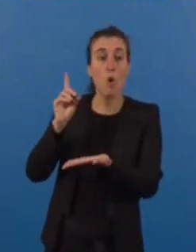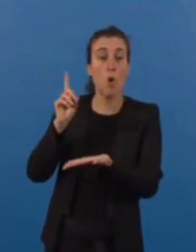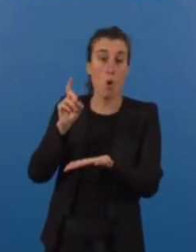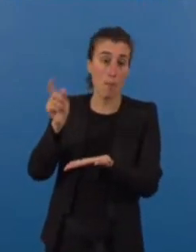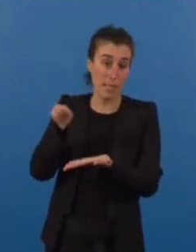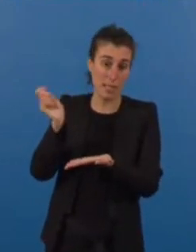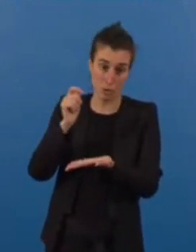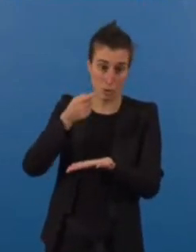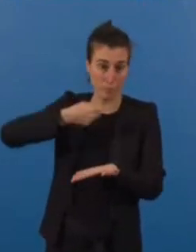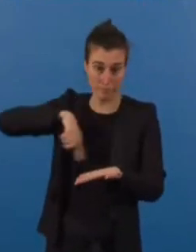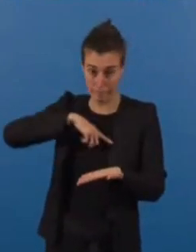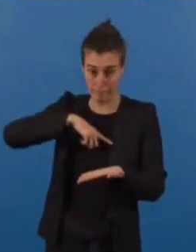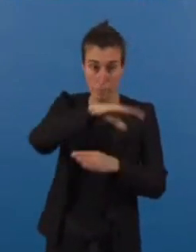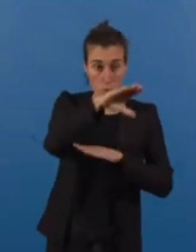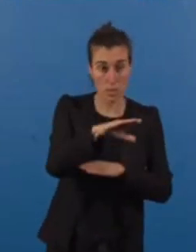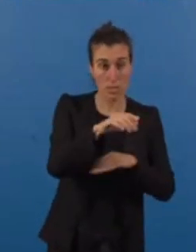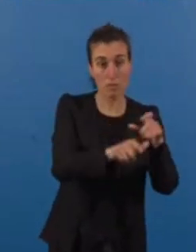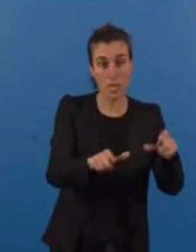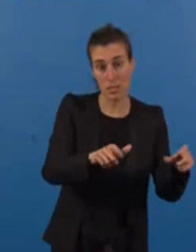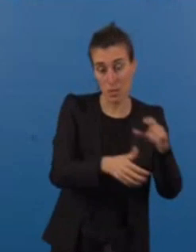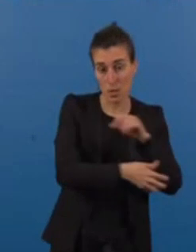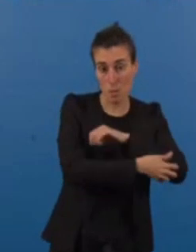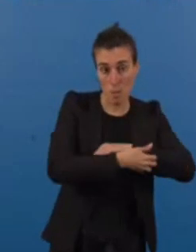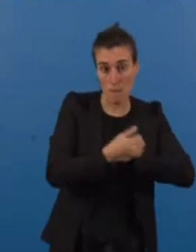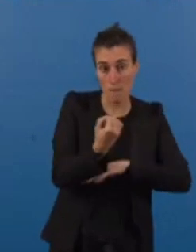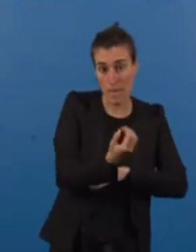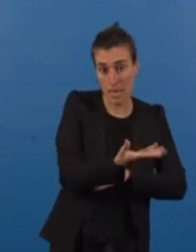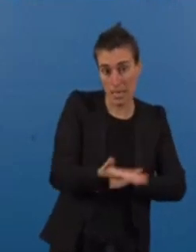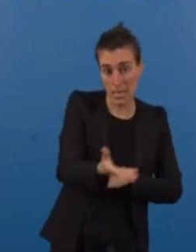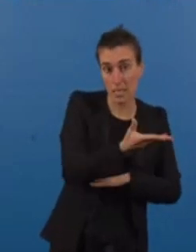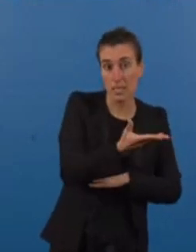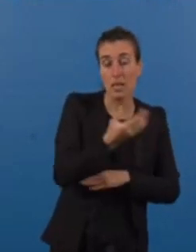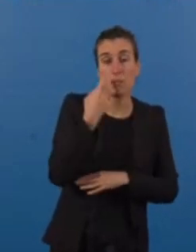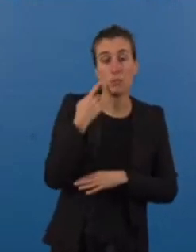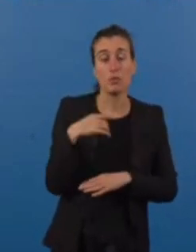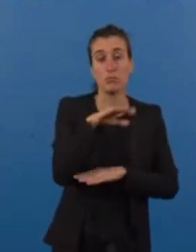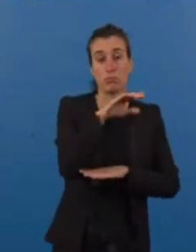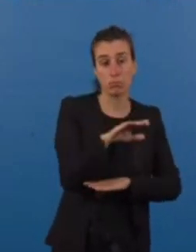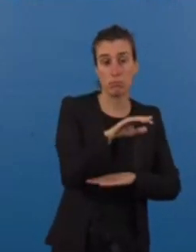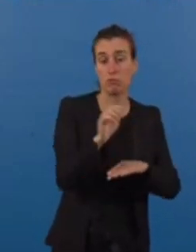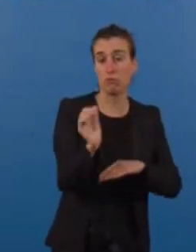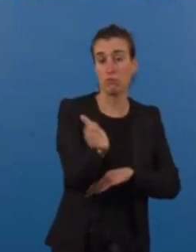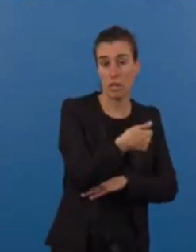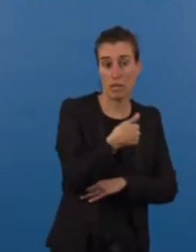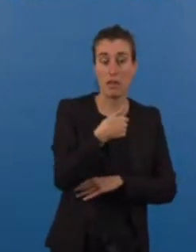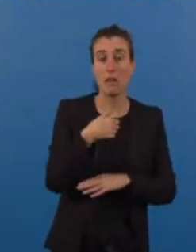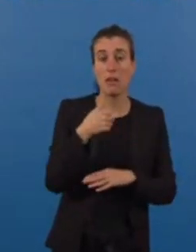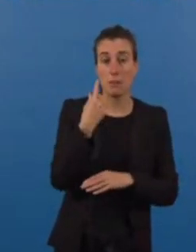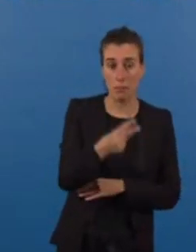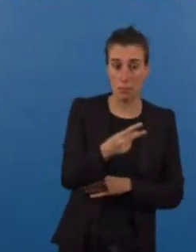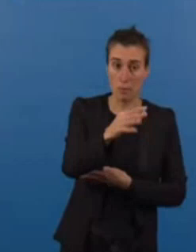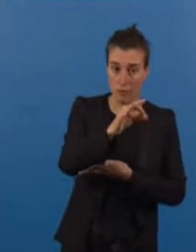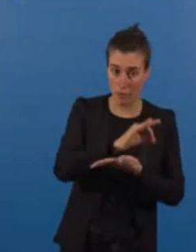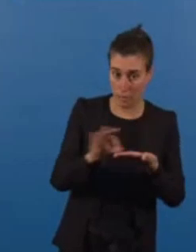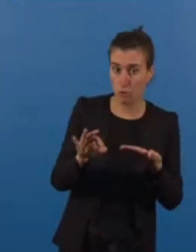bouclier social pour les plus précaires de notre territoire, qui garantit que chacune et chacun ne consacre pas plus de 3% de ses